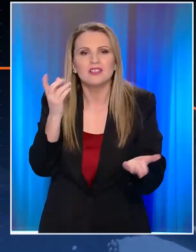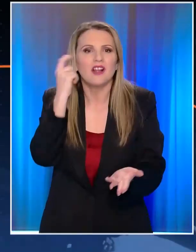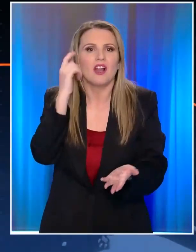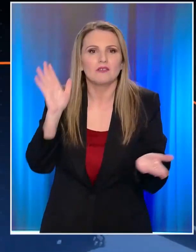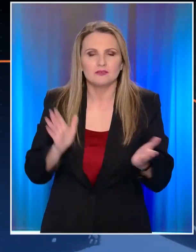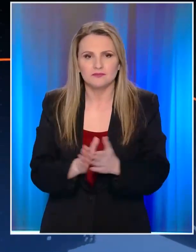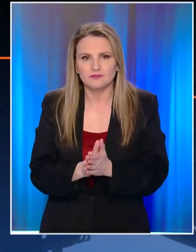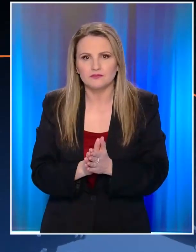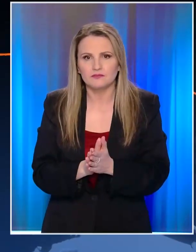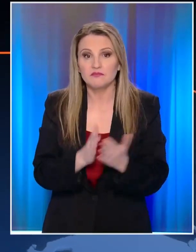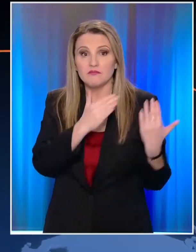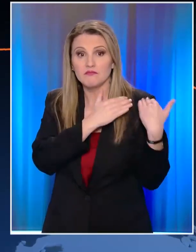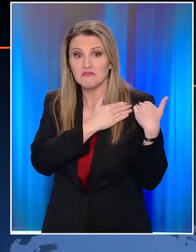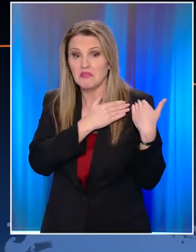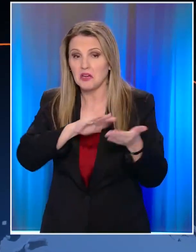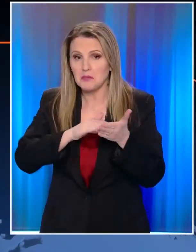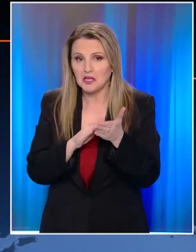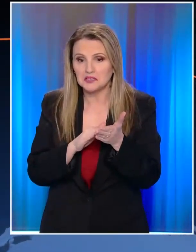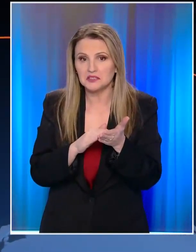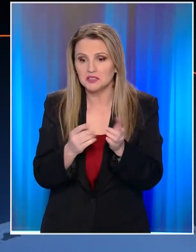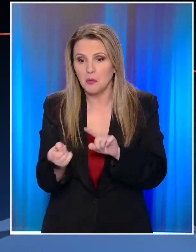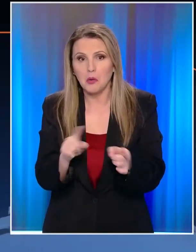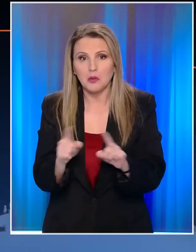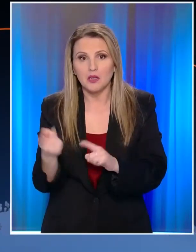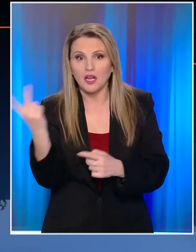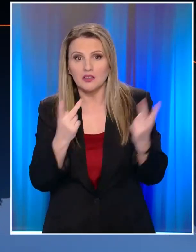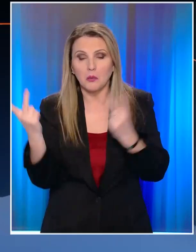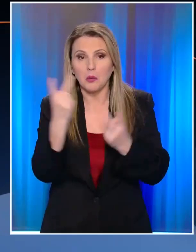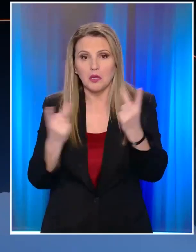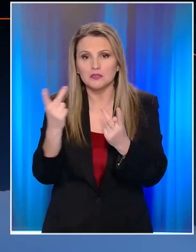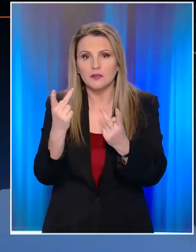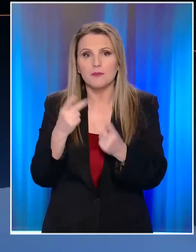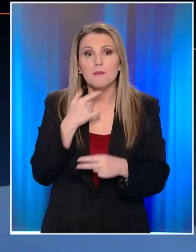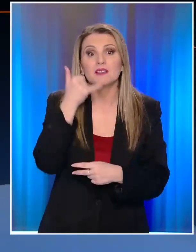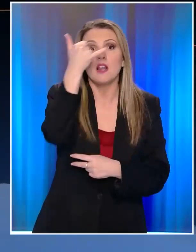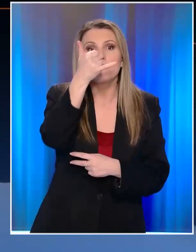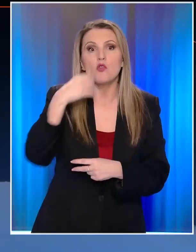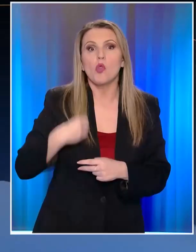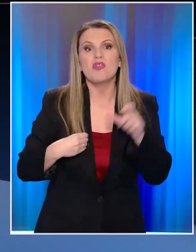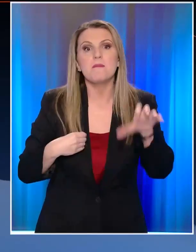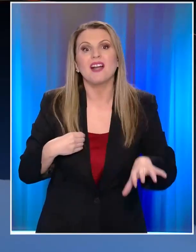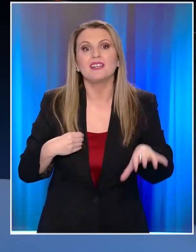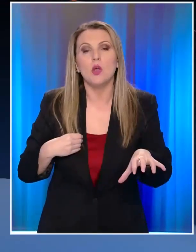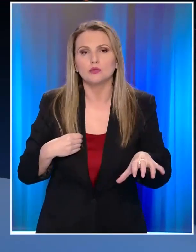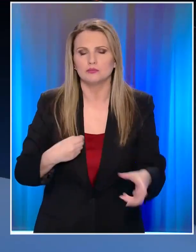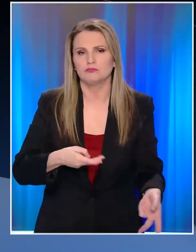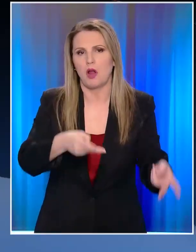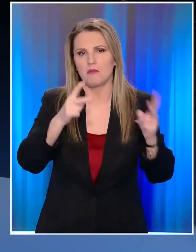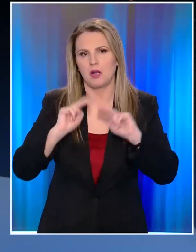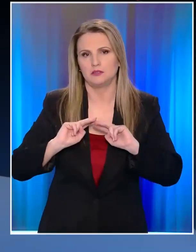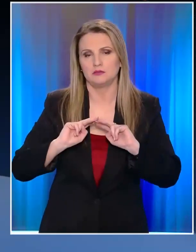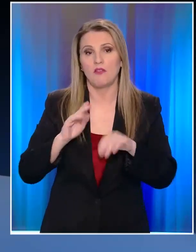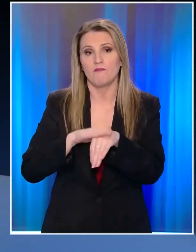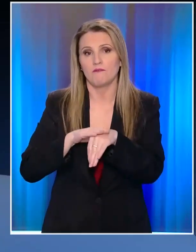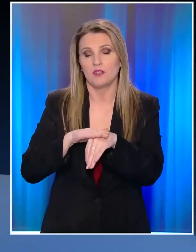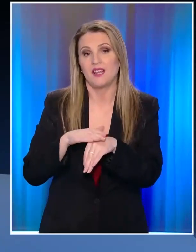Για άλλη μια φορά οι αρμόδιες υπηρεσίες πετούν η μία το μπαλάκι των ευθυνών στην άλλη. Μιλάμε στο Δημαρχείο. Χτες μας λένε ότι είναι η